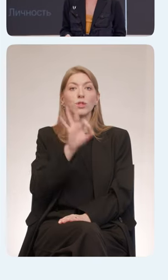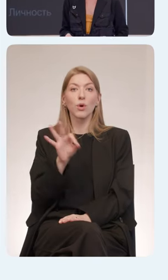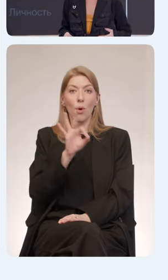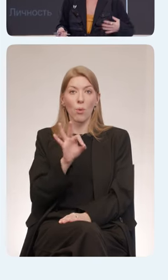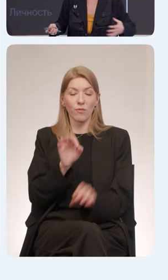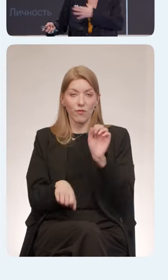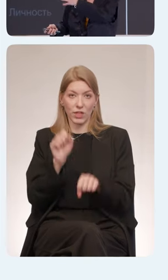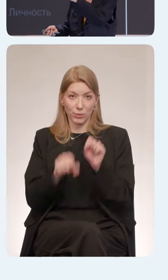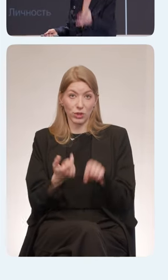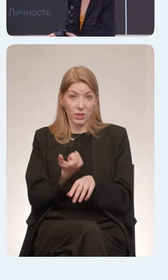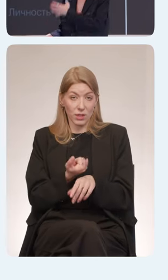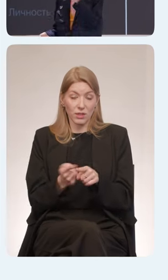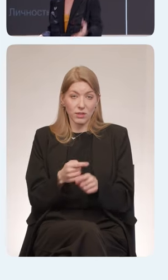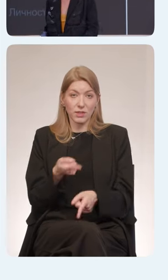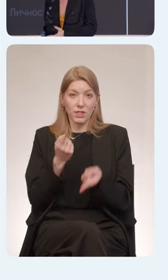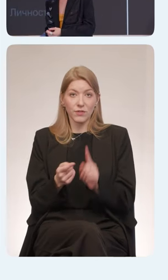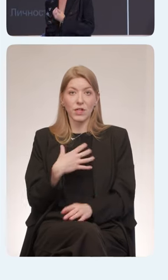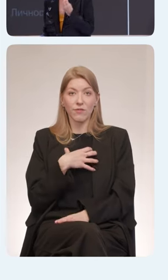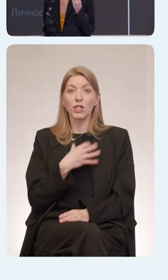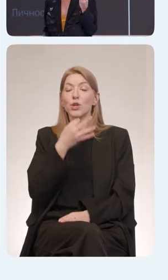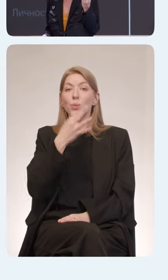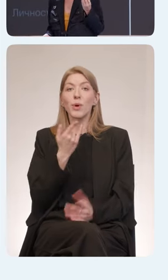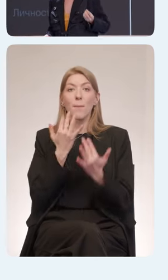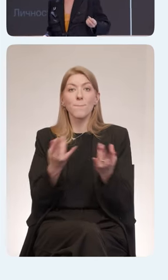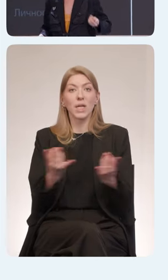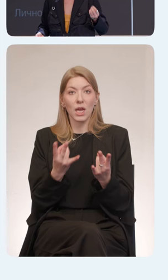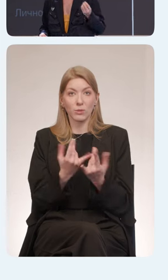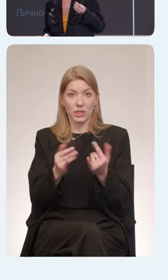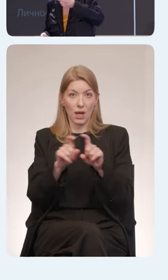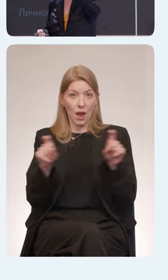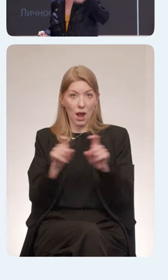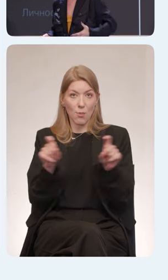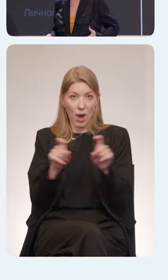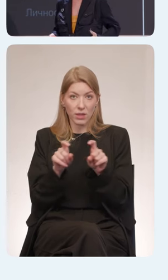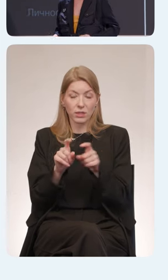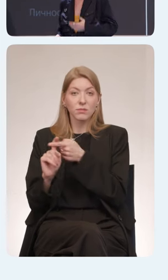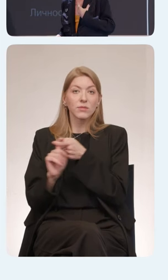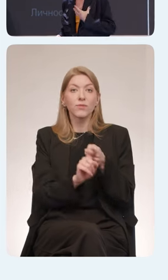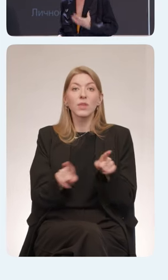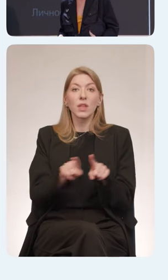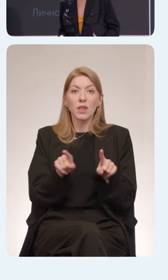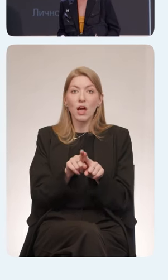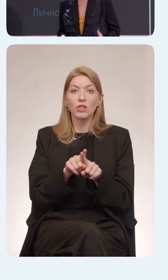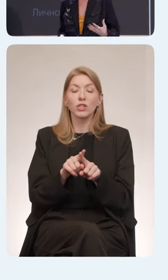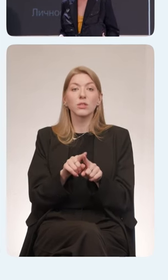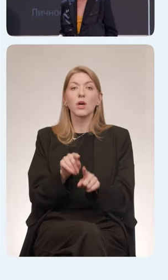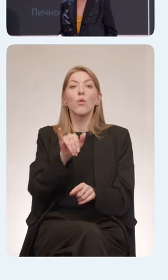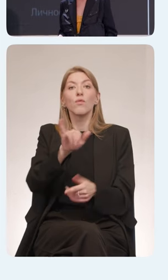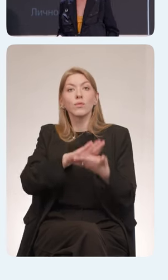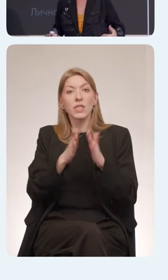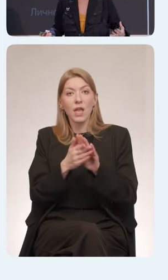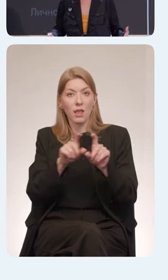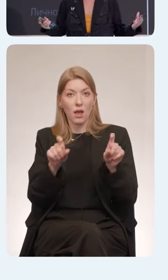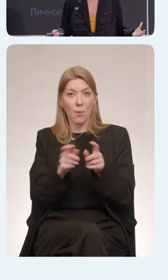важно. Потому что любые потребности в компании, они размещаются в зависимости еще помимо того, того, что от ваших личных, от ее состояния, состояния